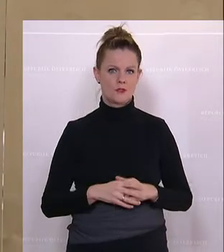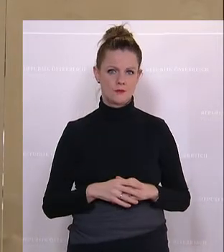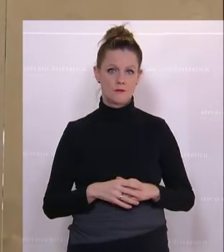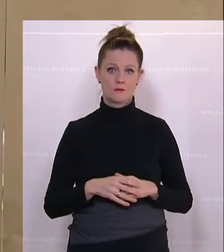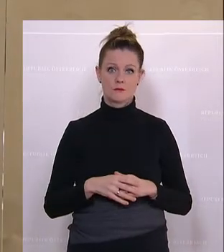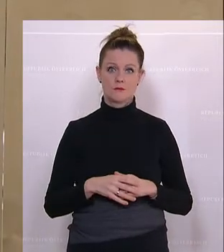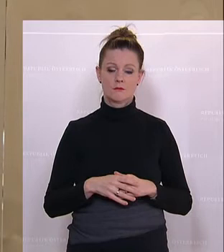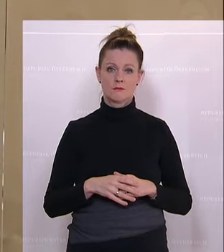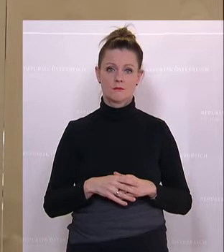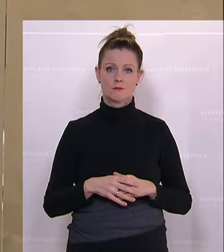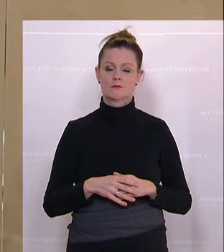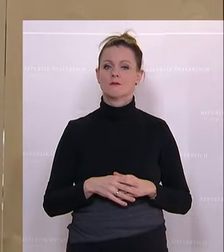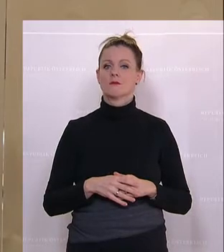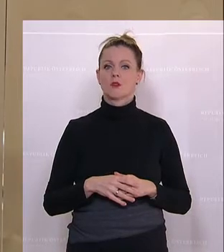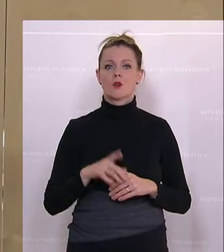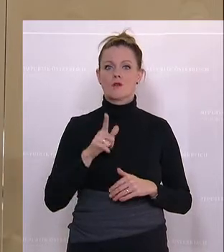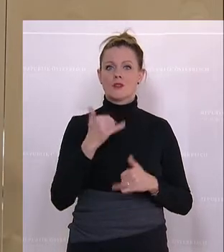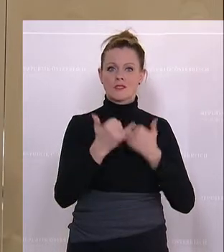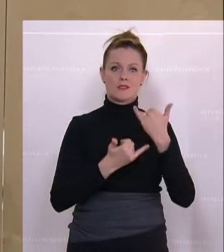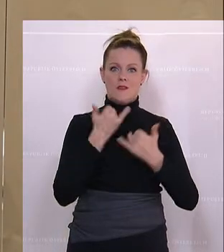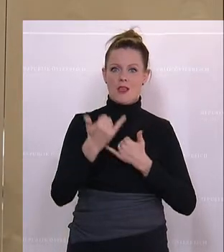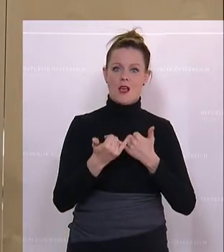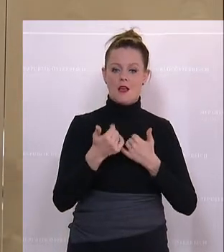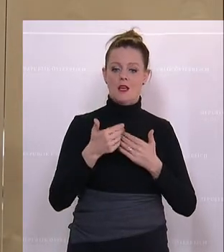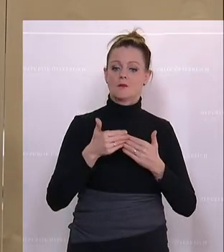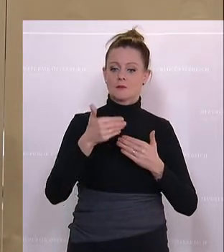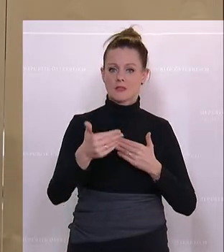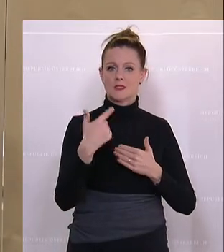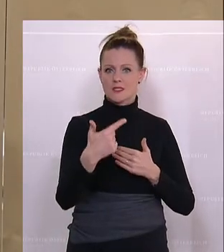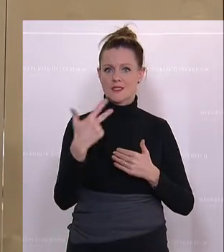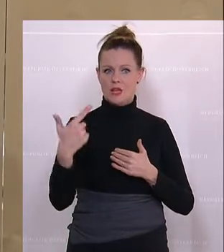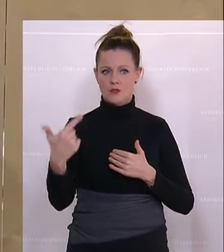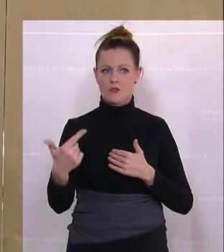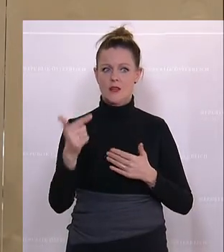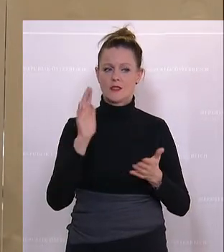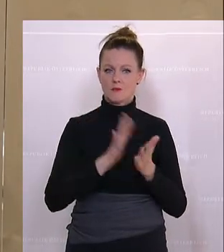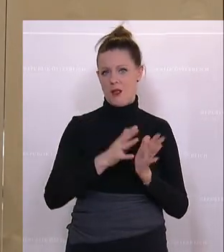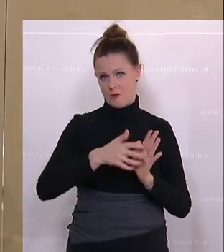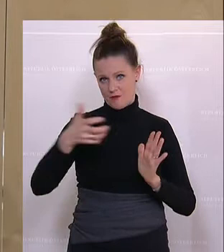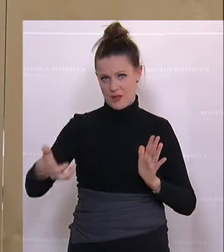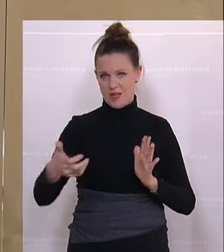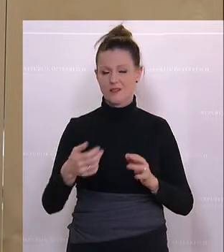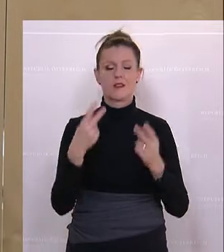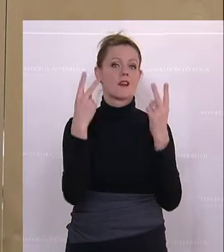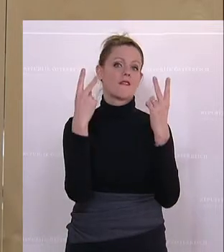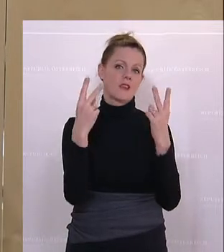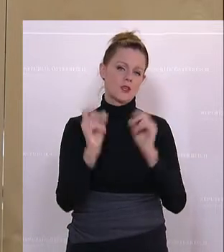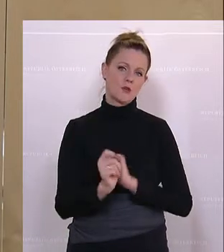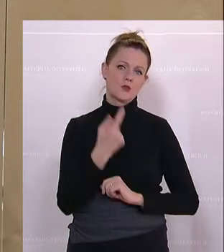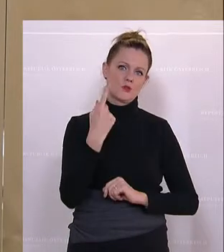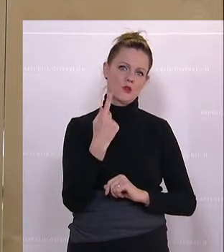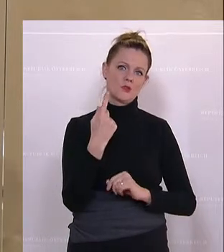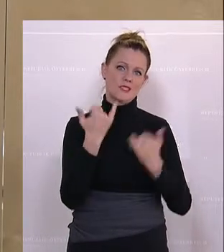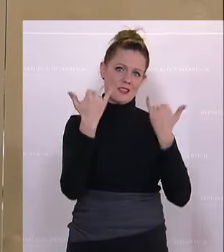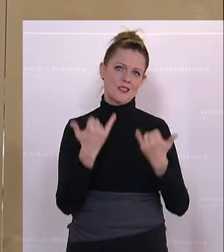Werk schreiben wir für zwei Jahre fort, bis 2023. Und es ist ganz, ganz wesentlich, vor allem in der